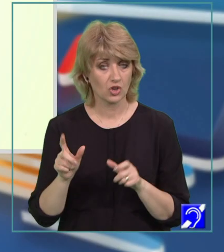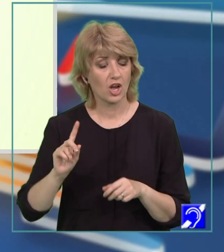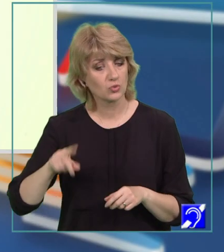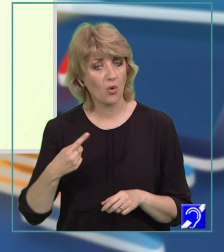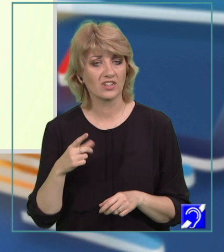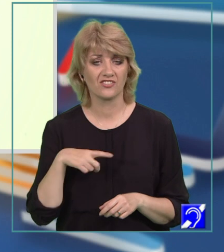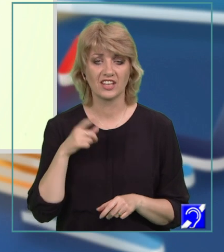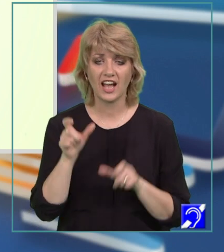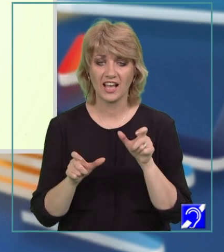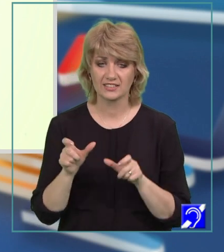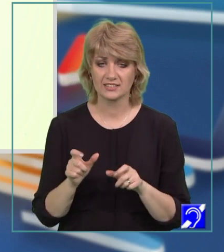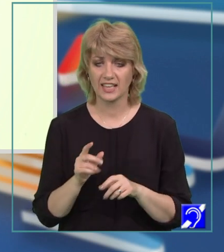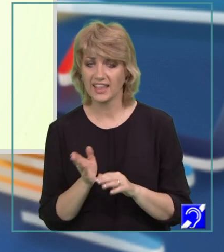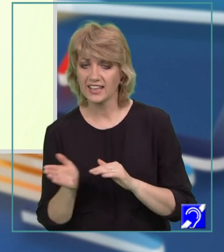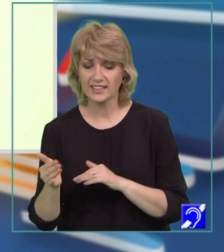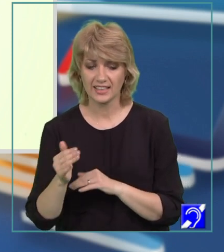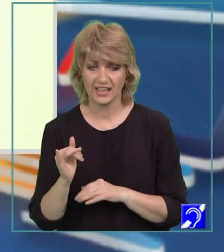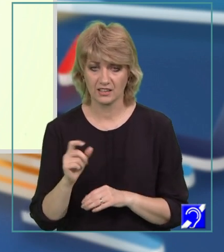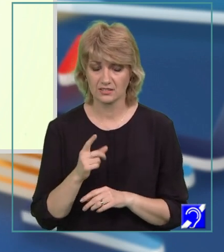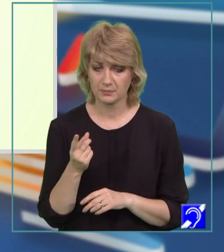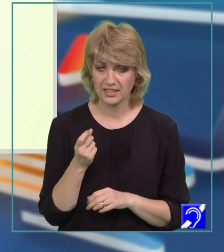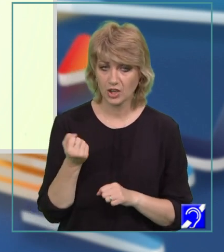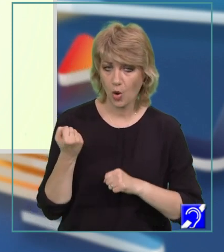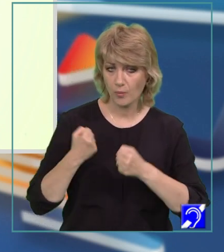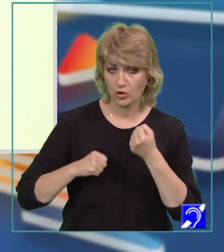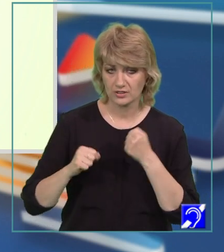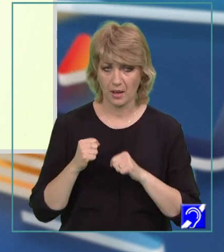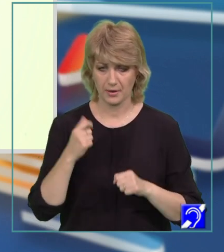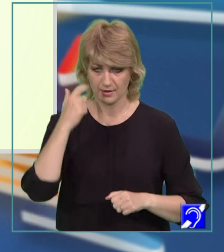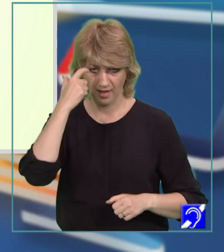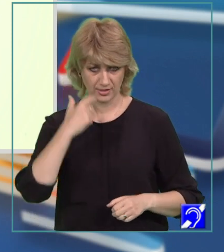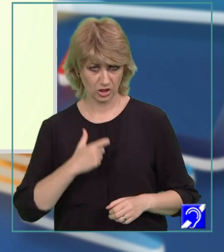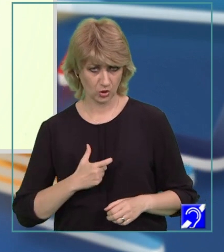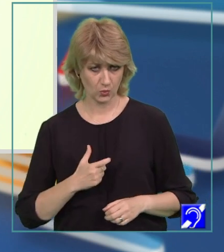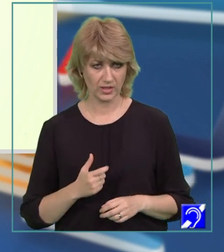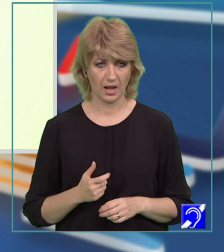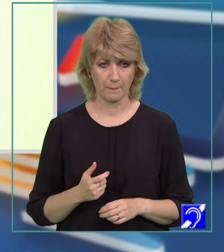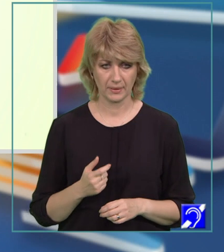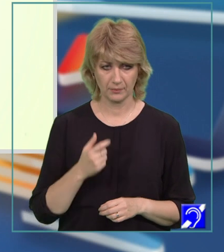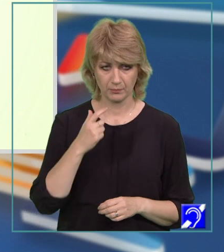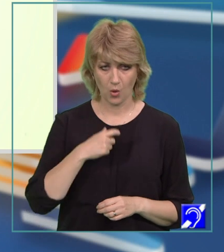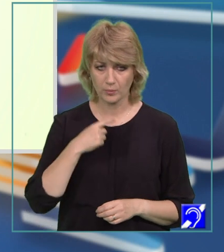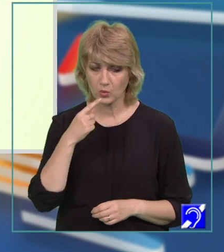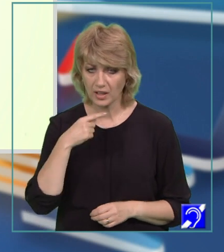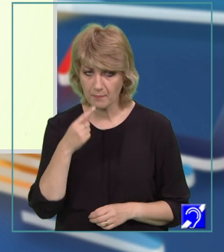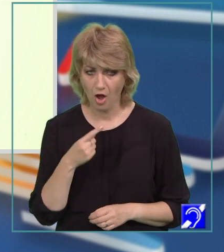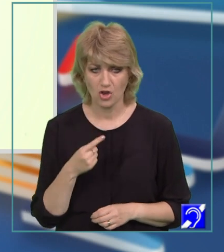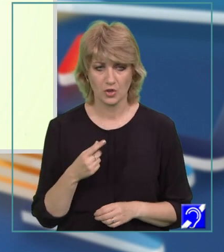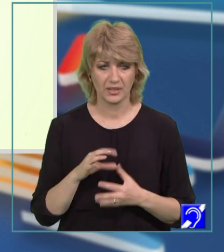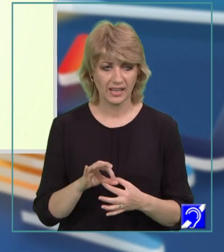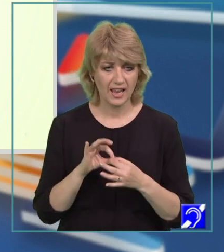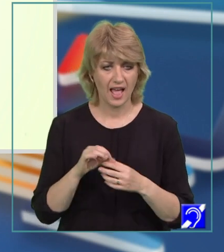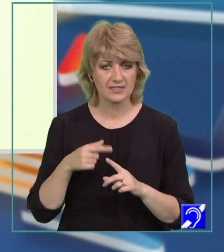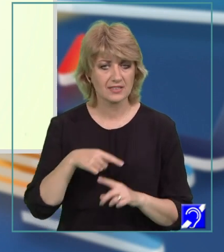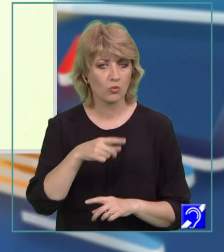caracterizat indirect prin comportament, prin atitudine, prin propriul limbaj, prin relațiile